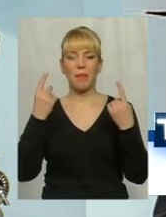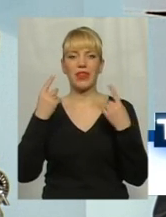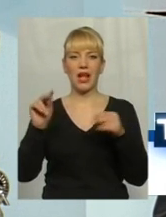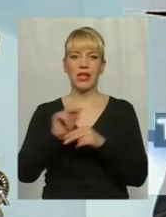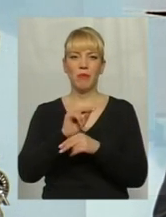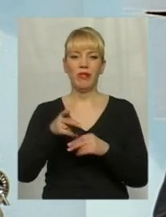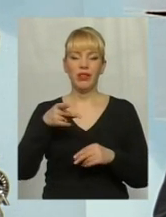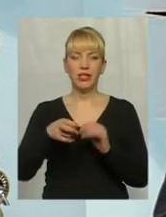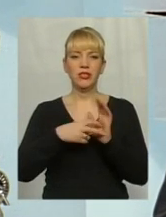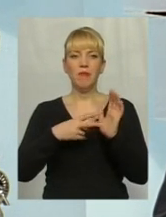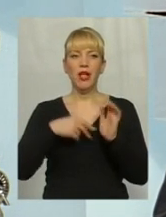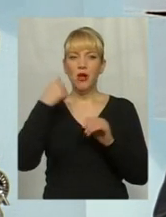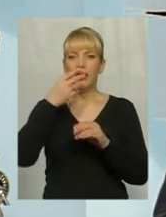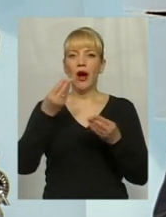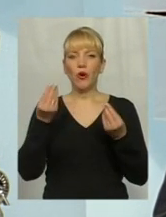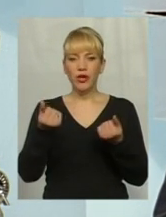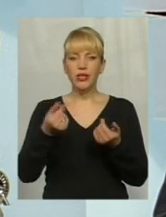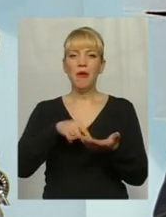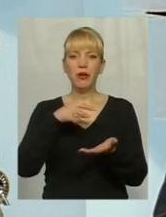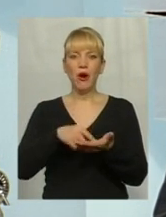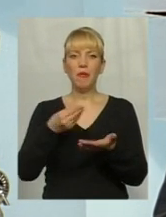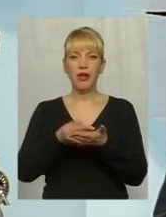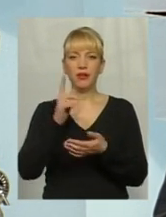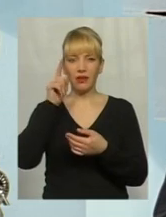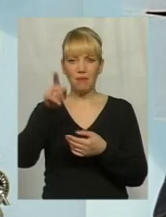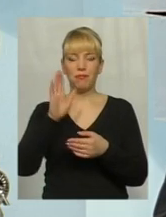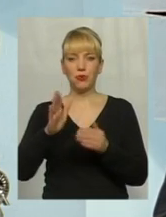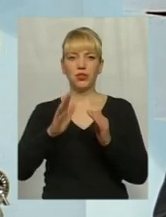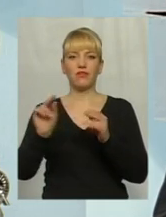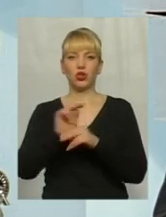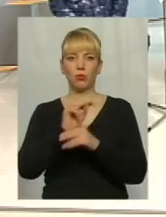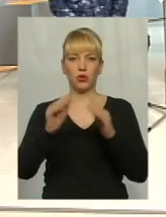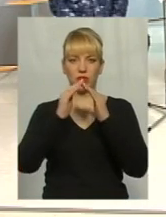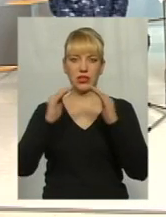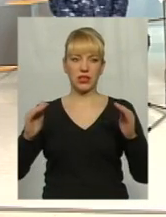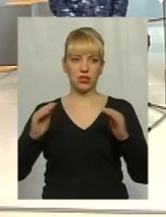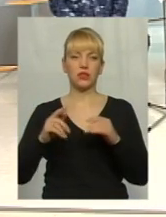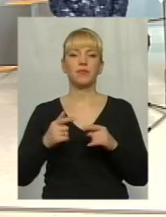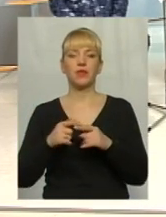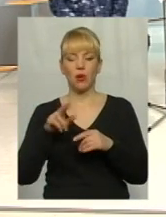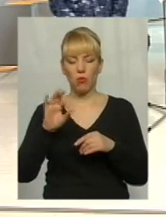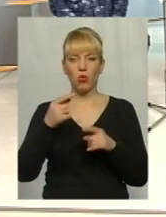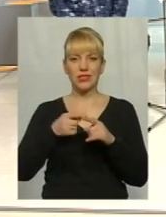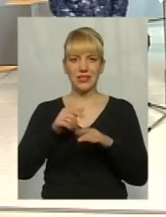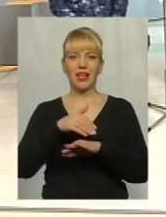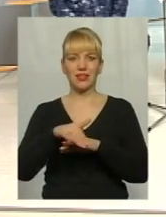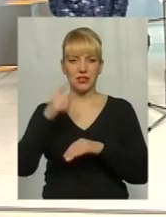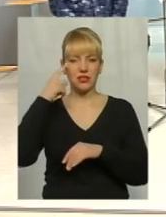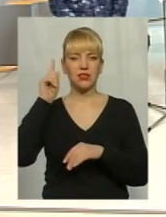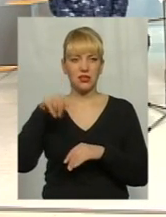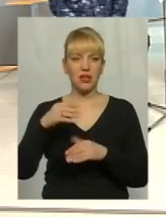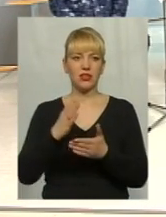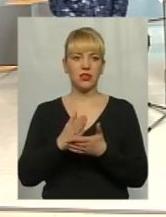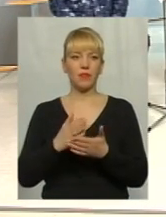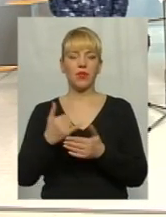2017 році за кошти міського бюджету там буде відремонтована капітальна покрівля. Тобто мають по цій адресі відремонтуватися? А ви